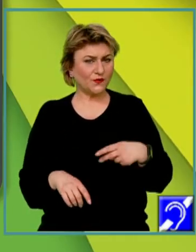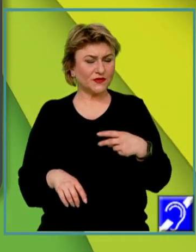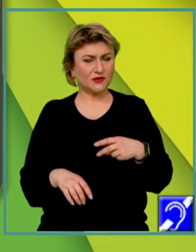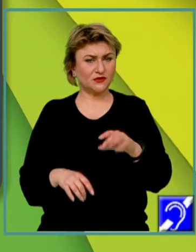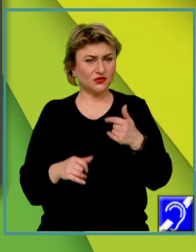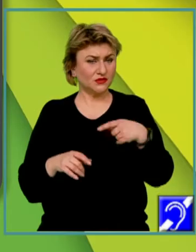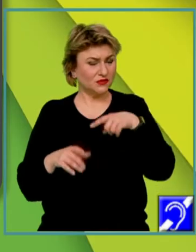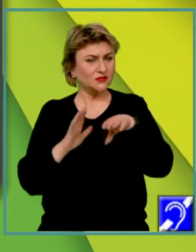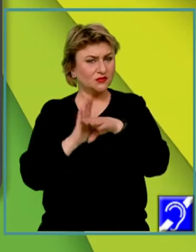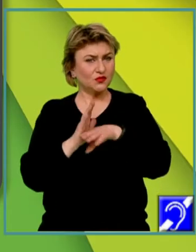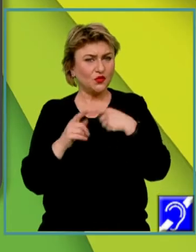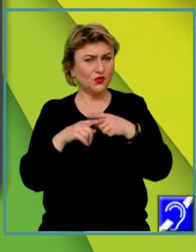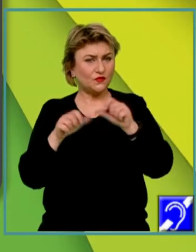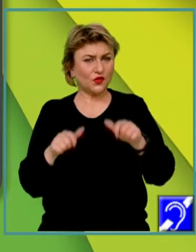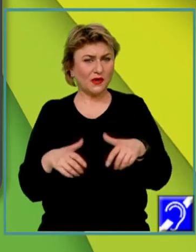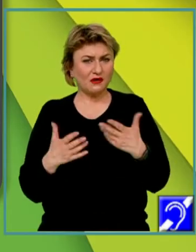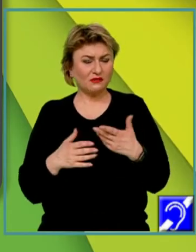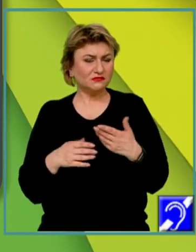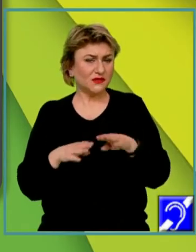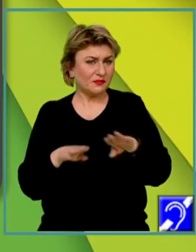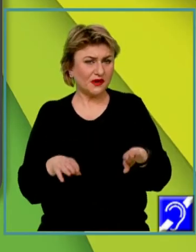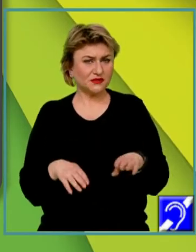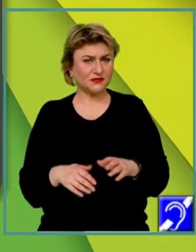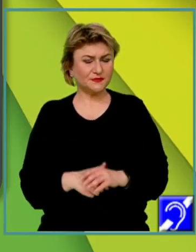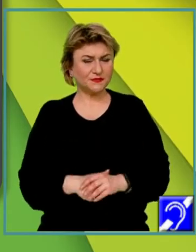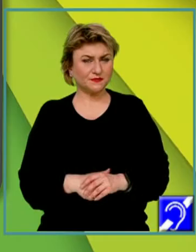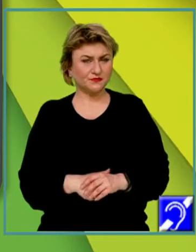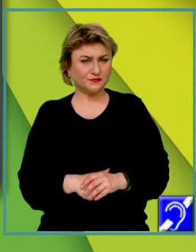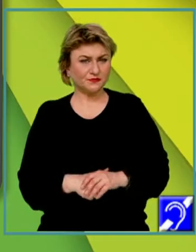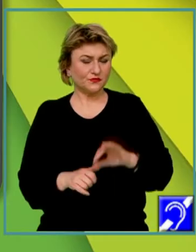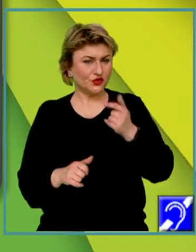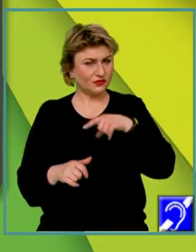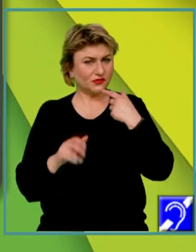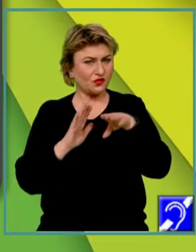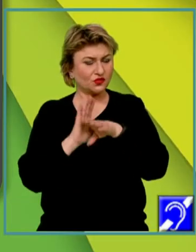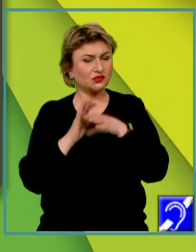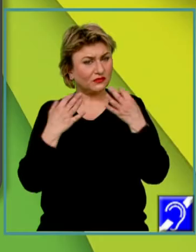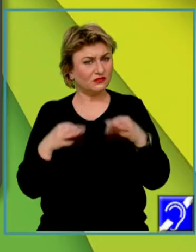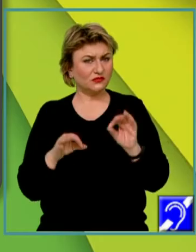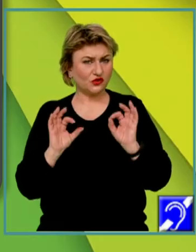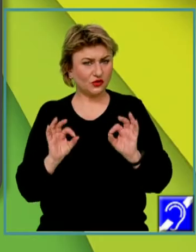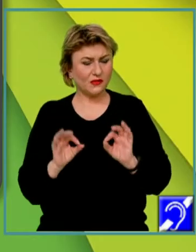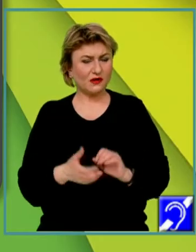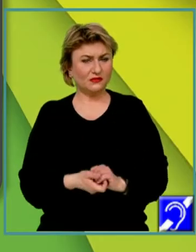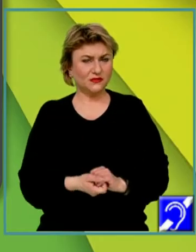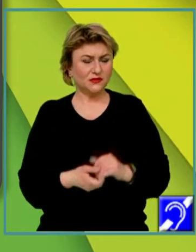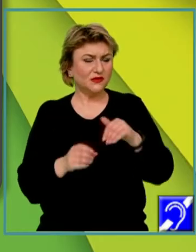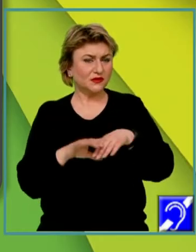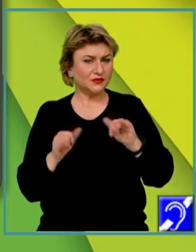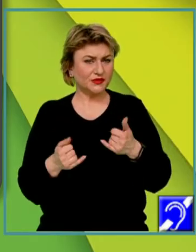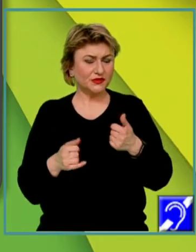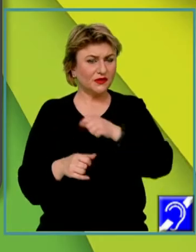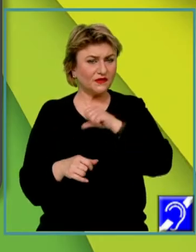este conformă cu modelul personalității de bază, este o conduită permisivă normală, în situația în care